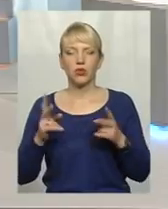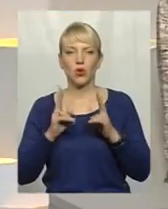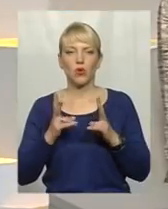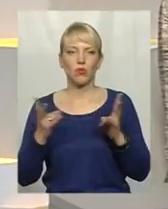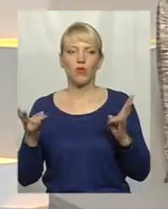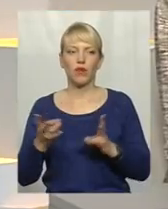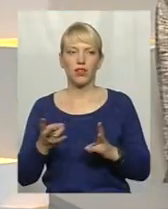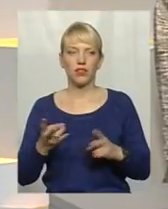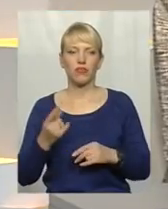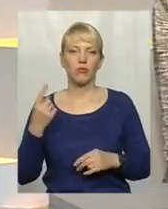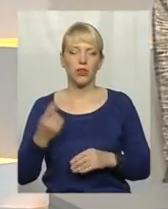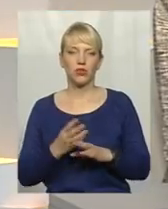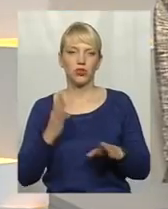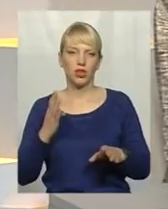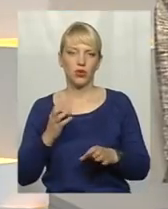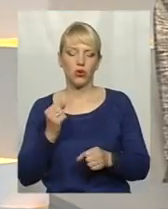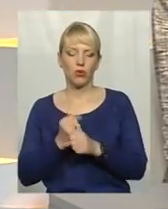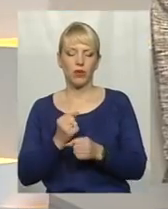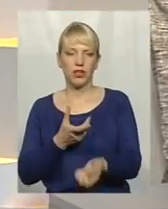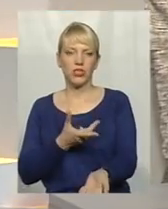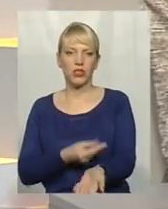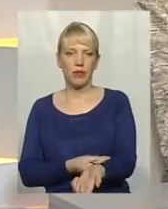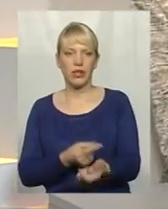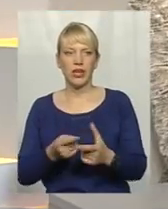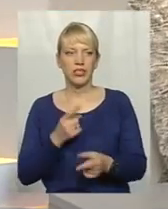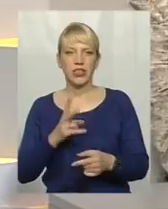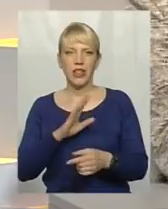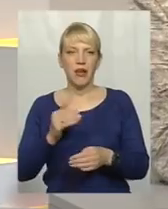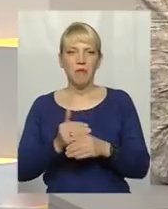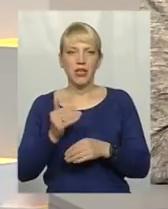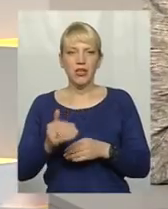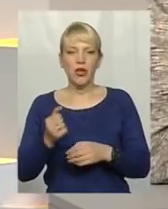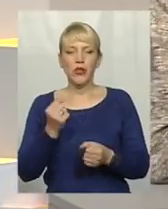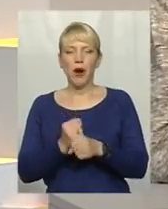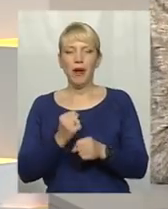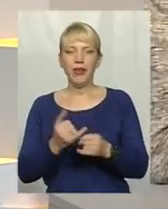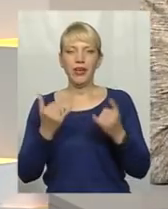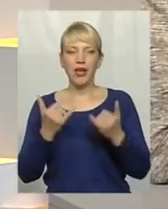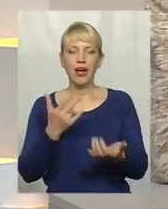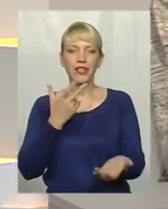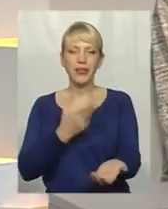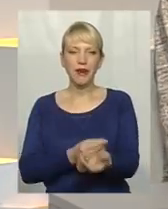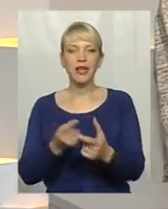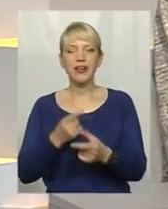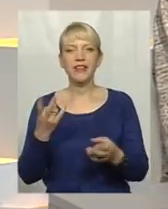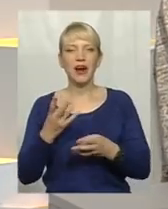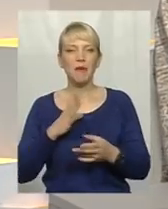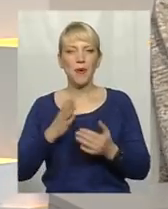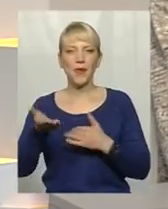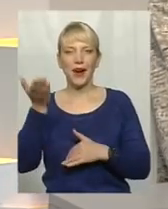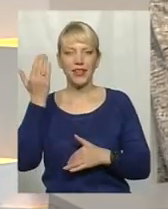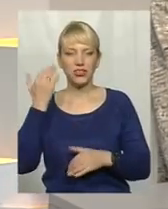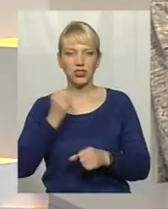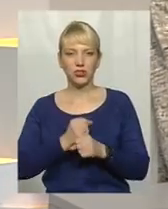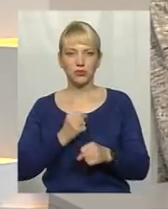варто в першу чергу робити щеплення? Чи не пізно ще робити зараз щеплення? Чи це треба було зробити щонайменше місяць